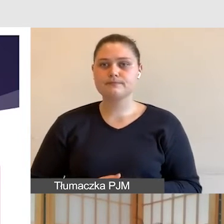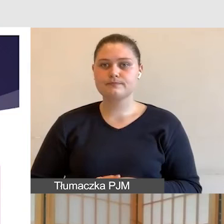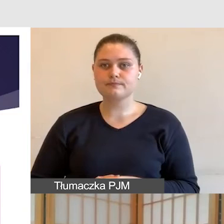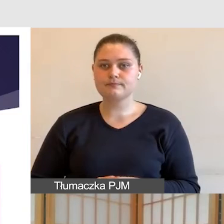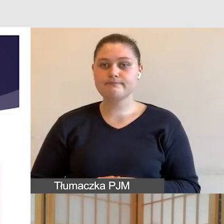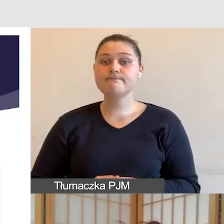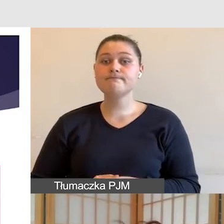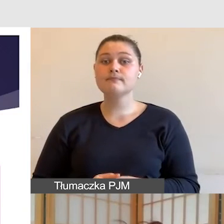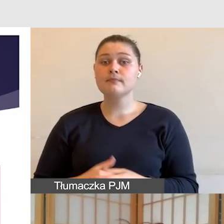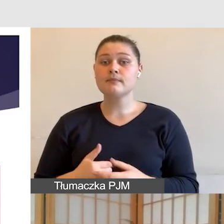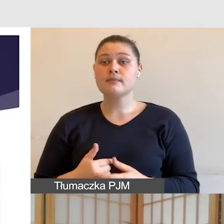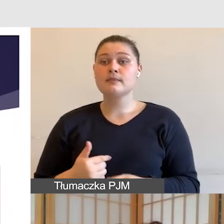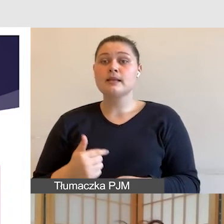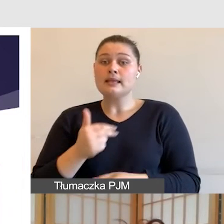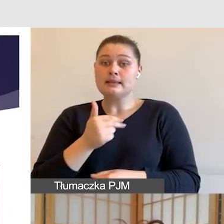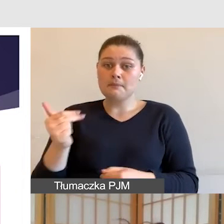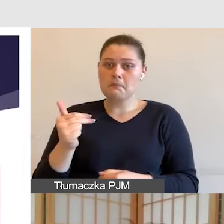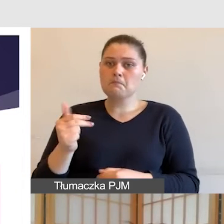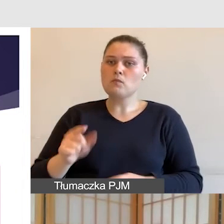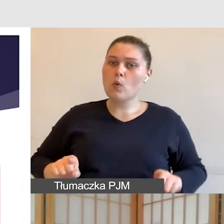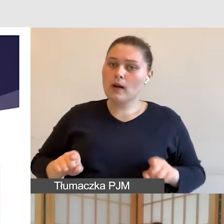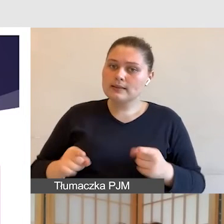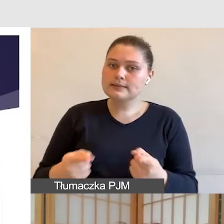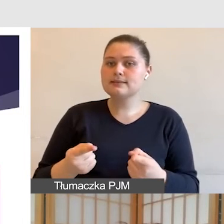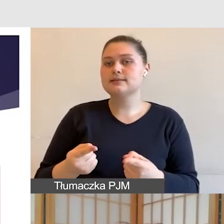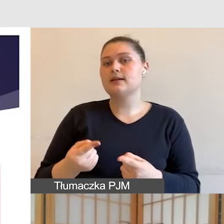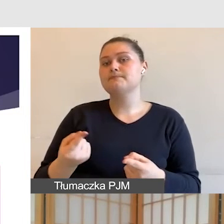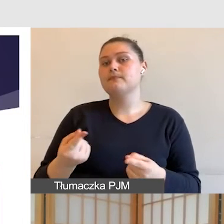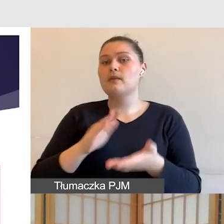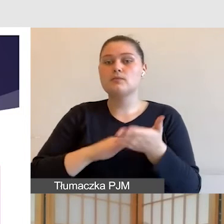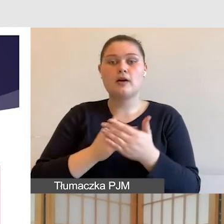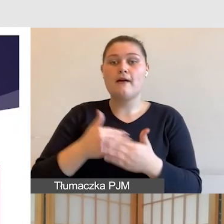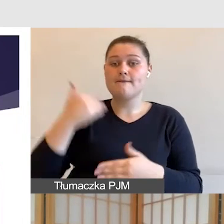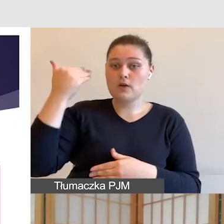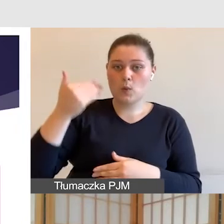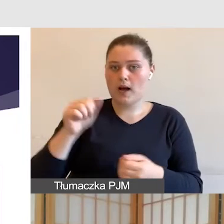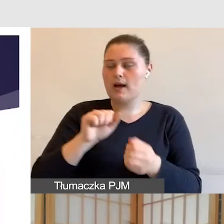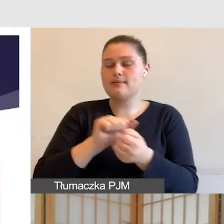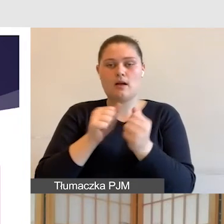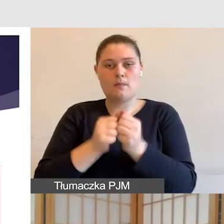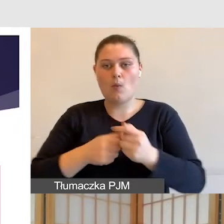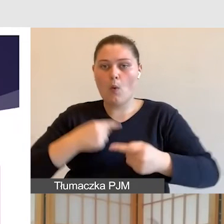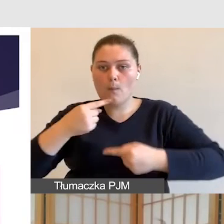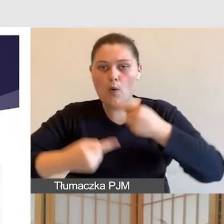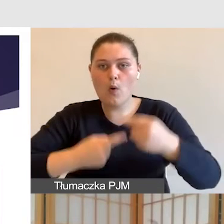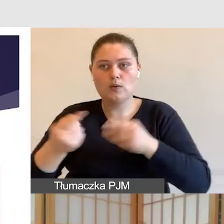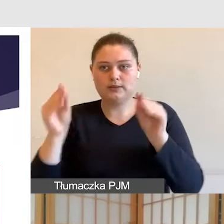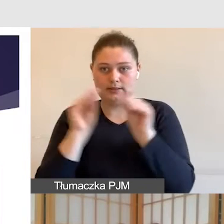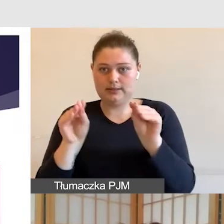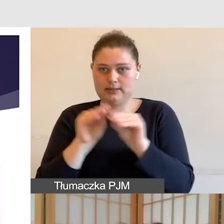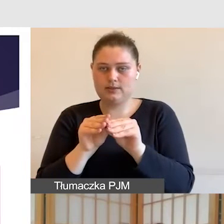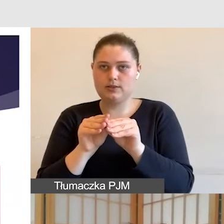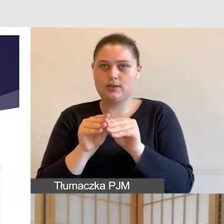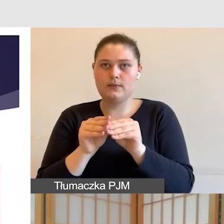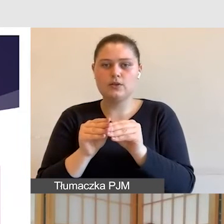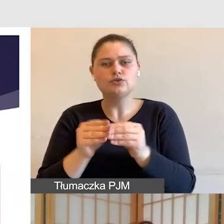przeróżnych wydarzeń, takich jak wykłady, w ogóle proces dydaktyczny, trudno jest rozgraniczyć, że jest to tylko dostępność